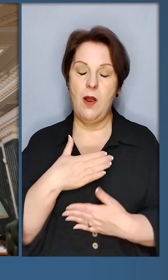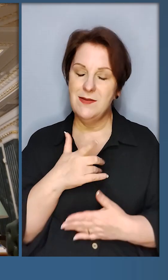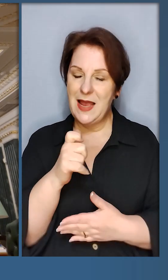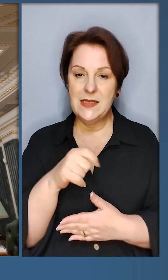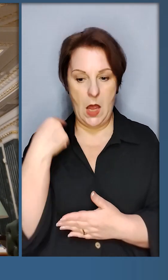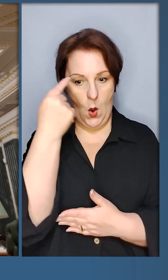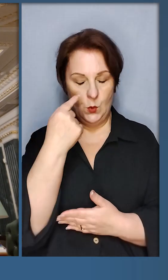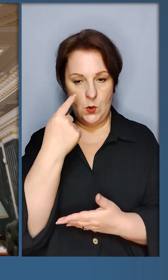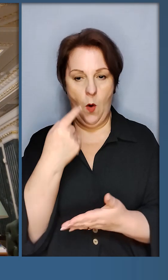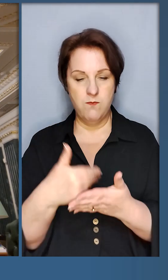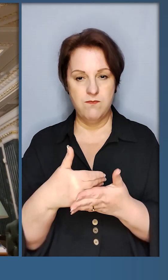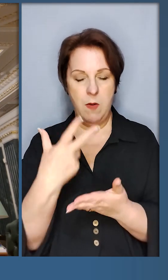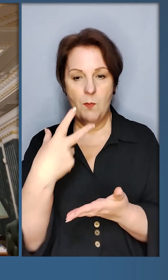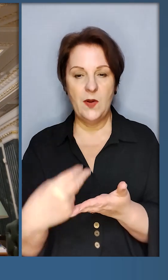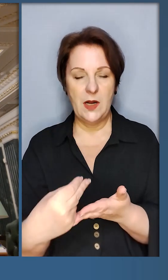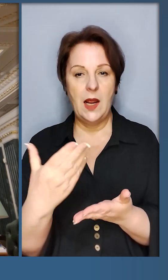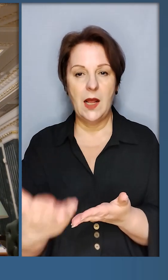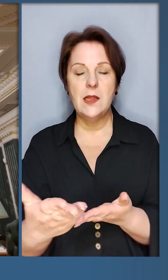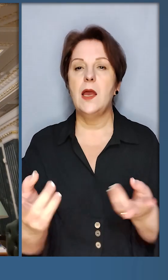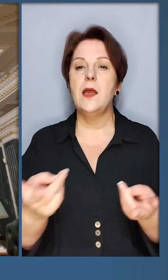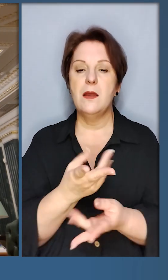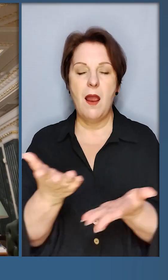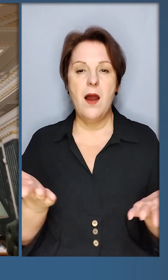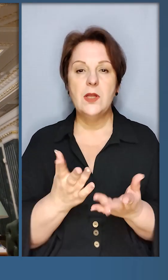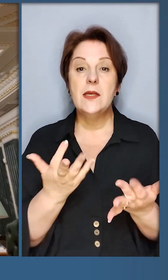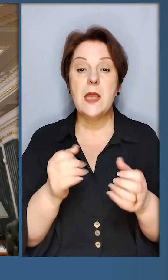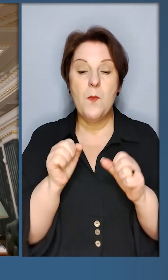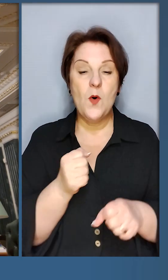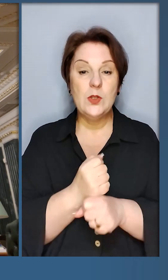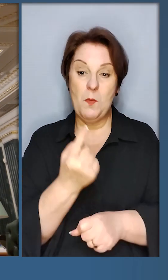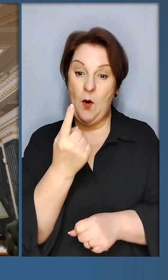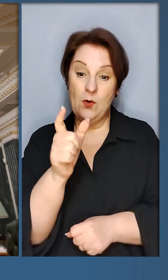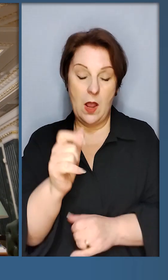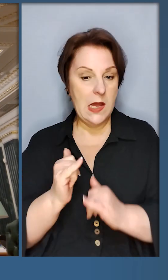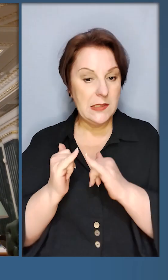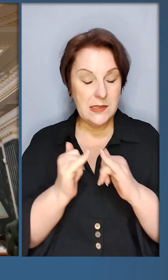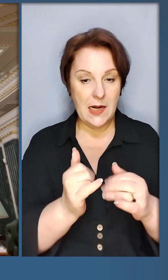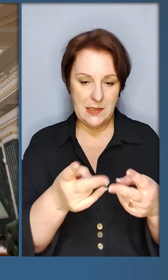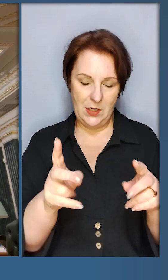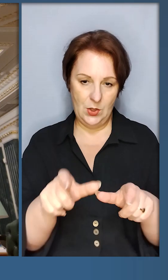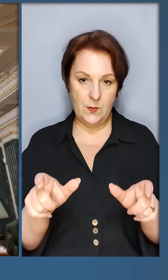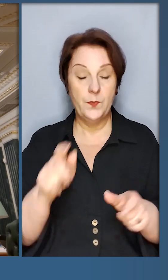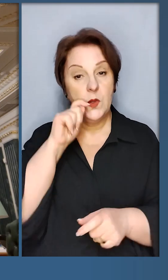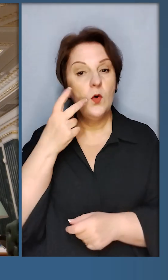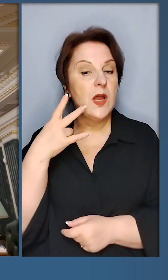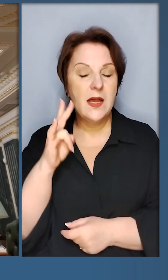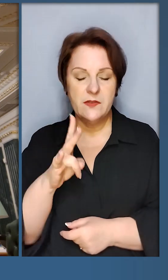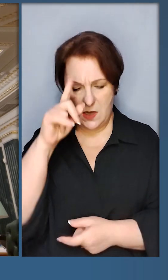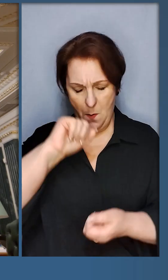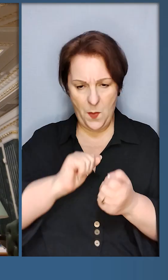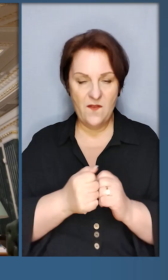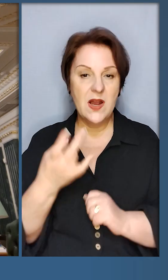особистий приклад того, скільки може зробити одна людина заради інших.